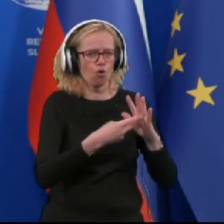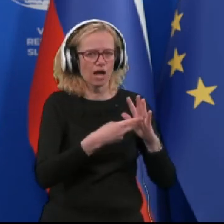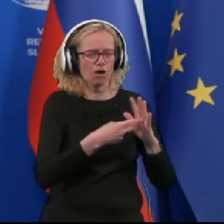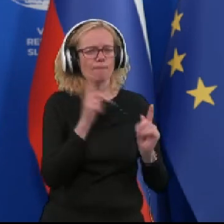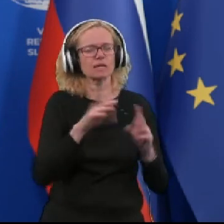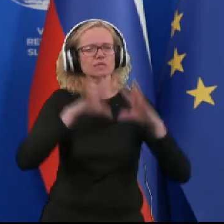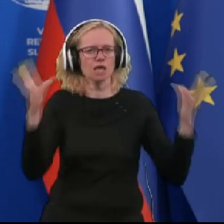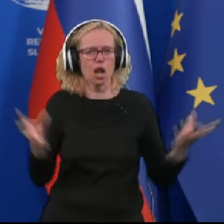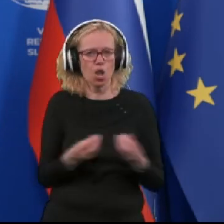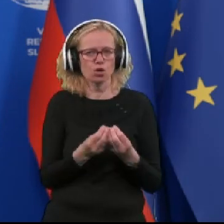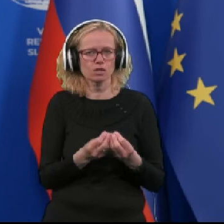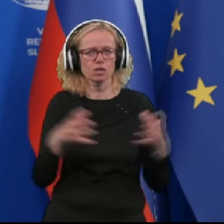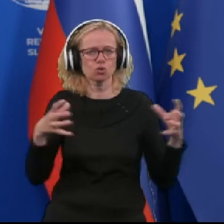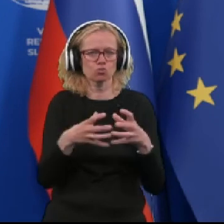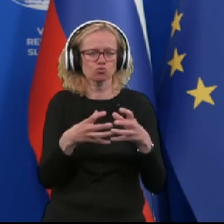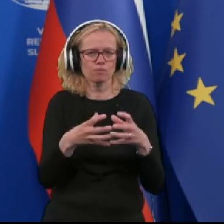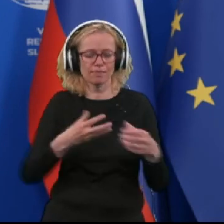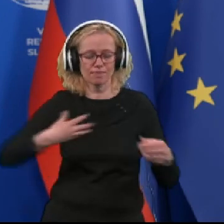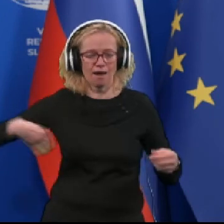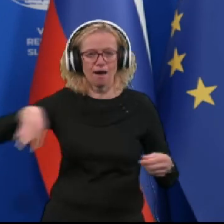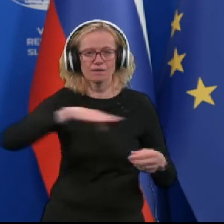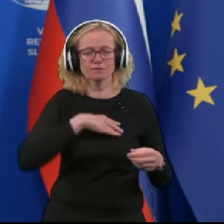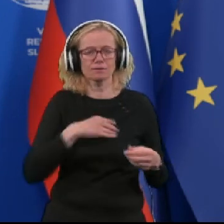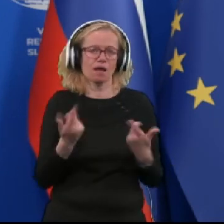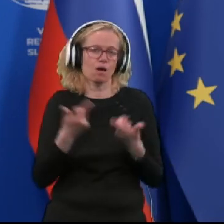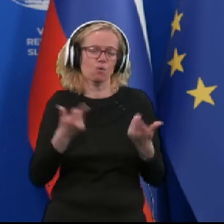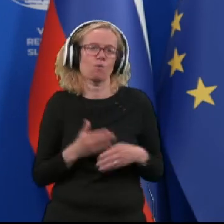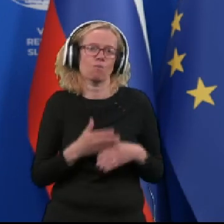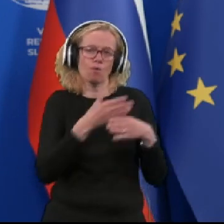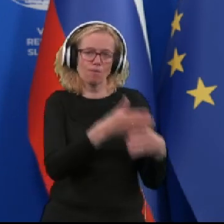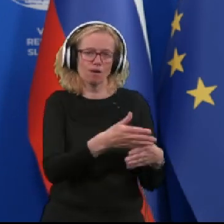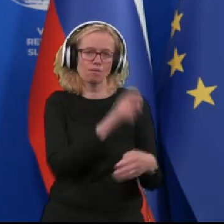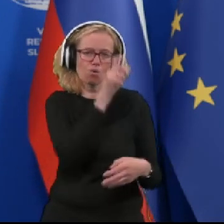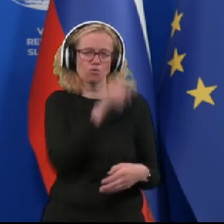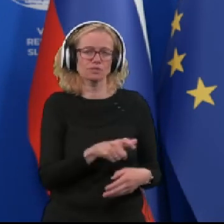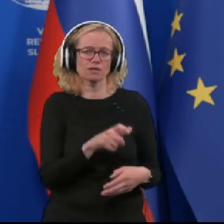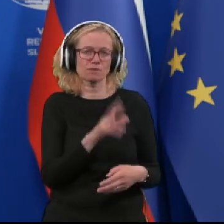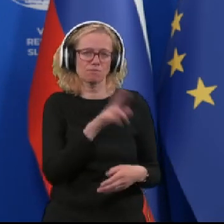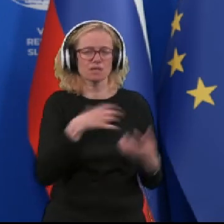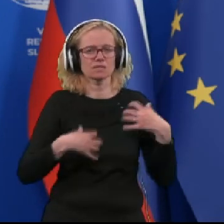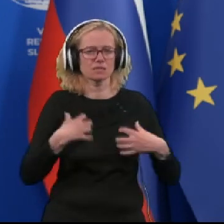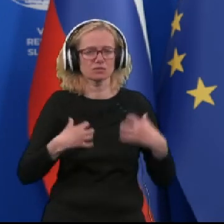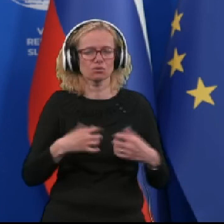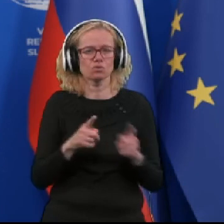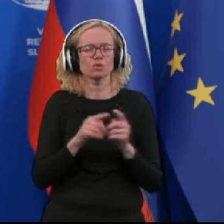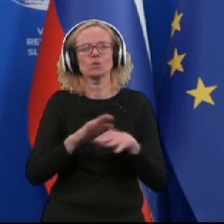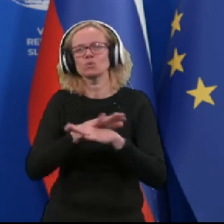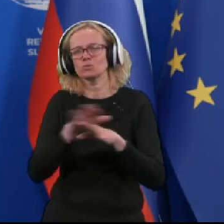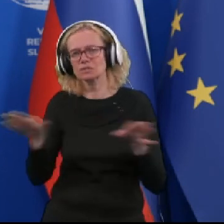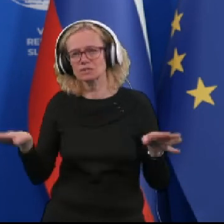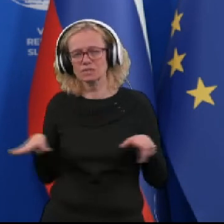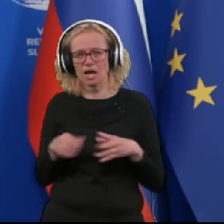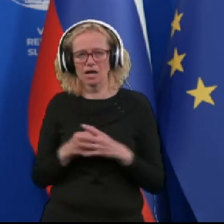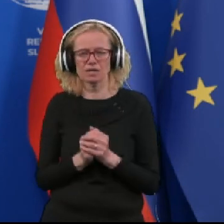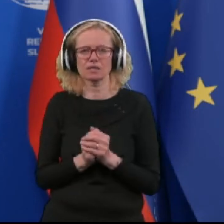celotne družbe nas, da lahko pripomoramo oziroma pomagamo osebi v stiski ter vseh, ki kreiramo oziroma